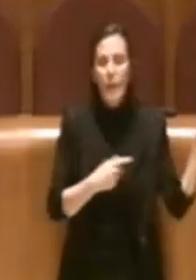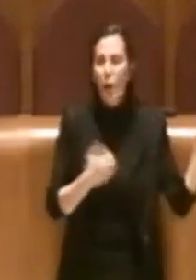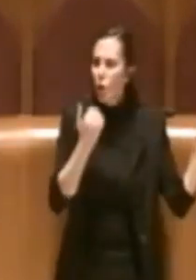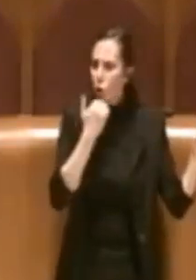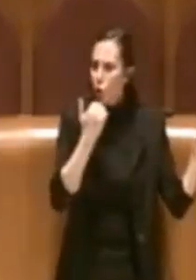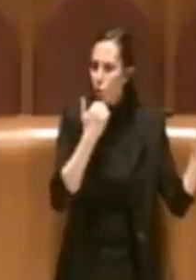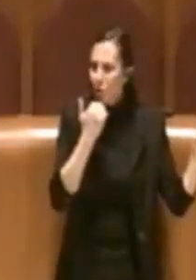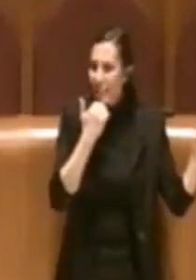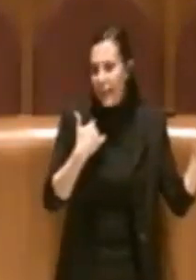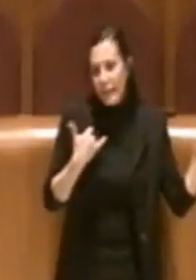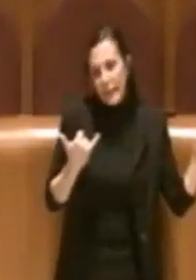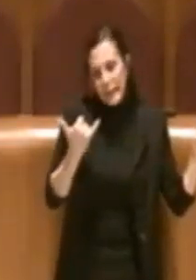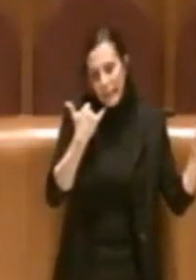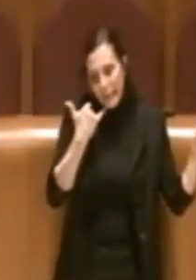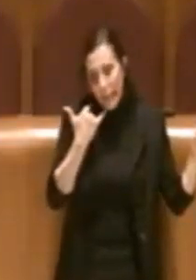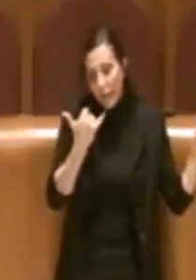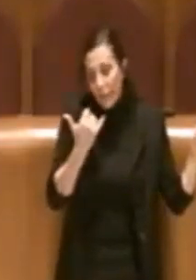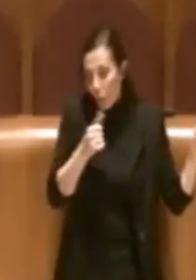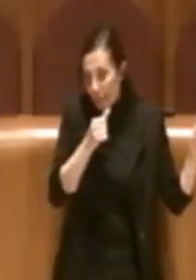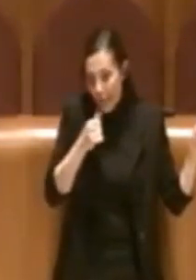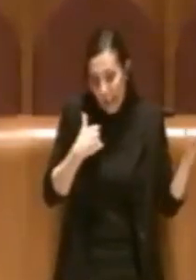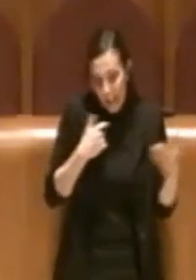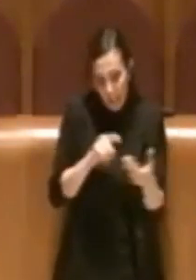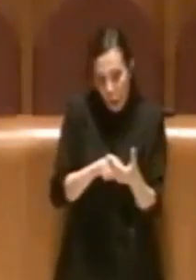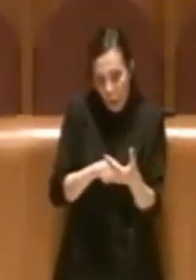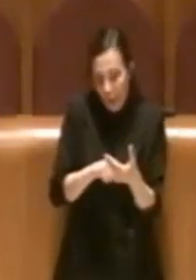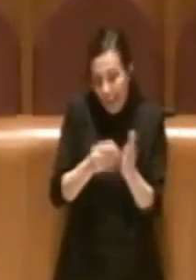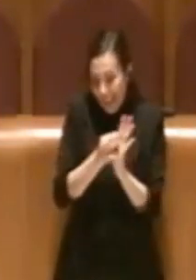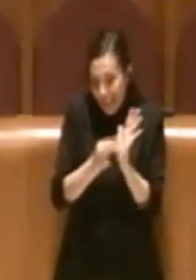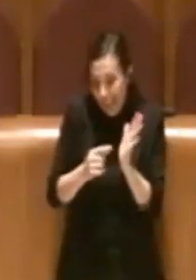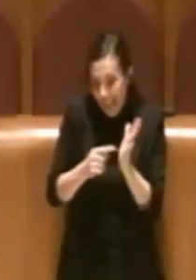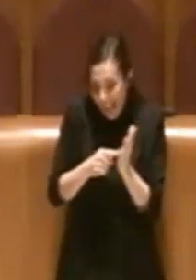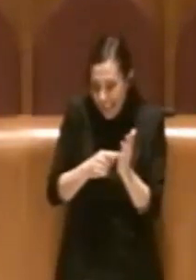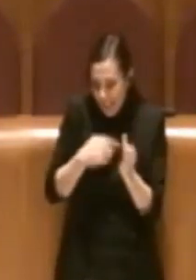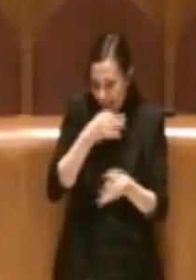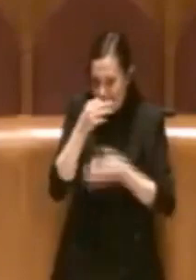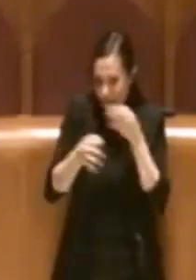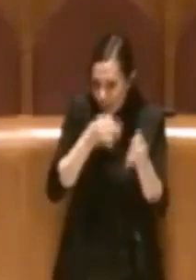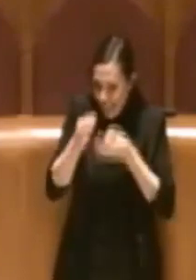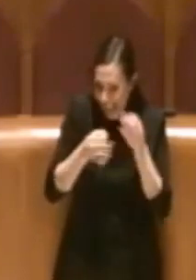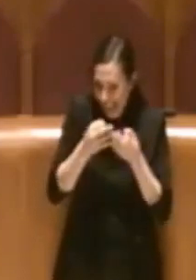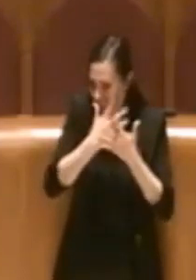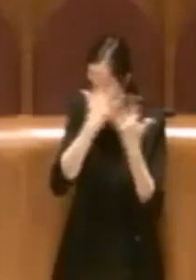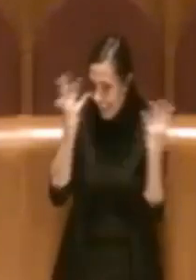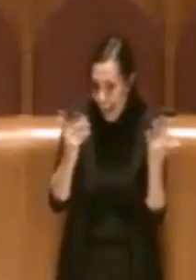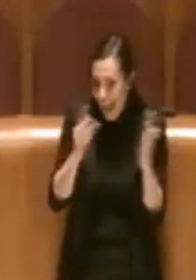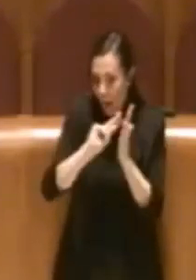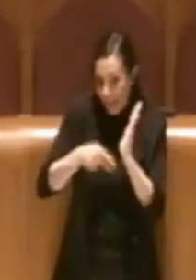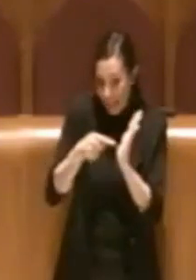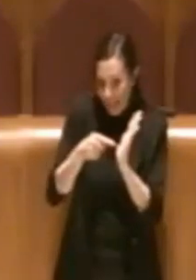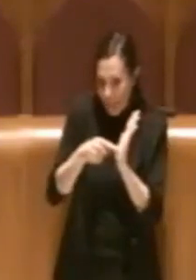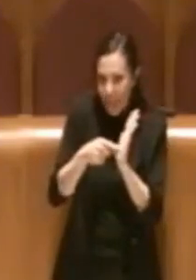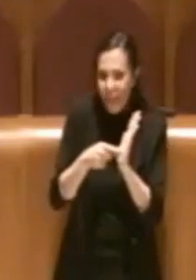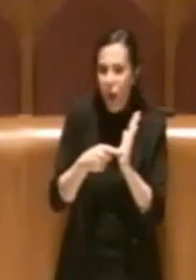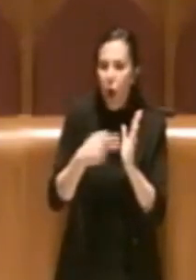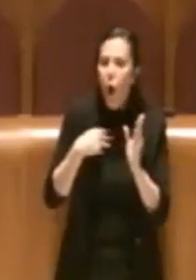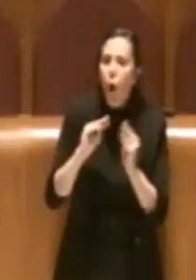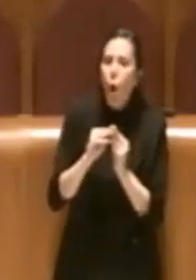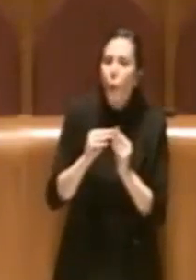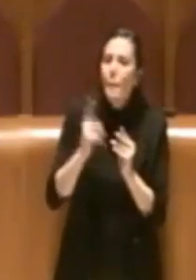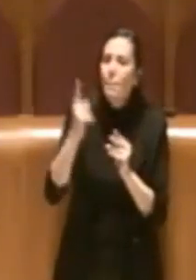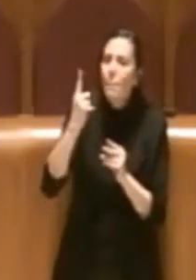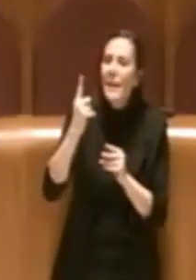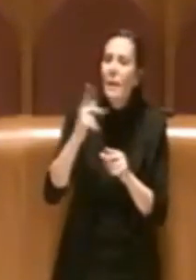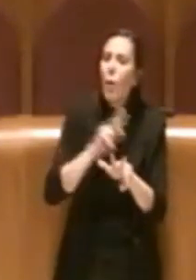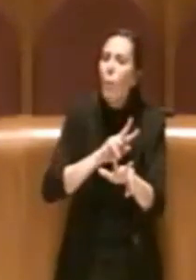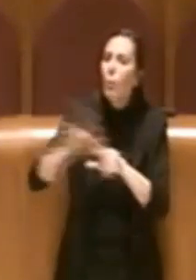Usate il telefono ma mi servono dei dati, quindi spiegherò anche per chiarezza questo emendamento. Inseriamo come richiesto dal primo municipio, ma